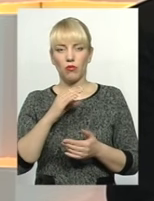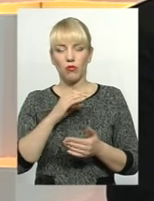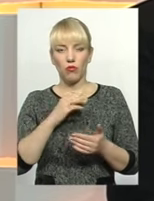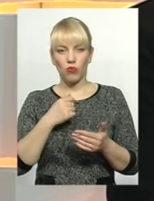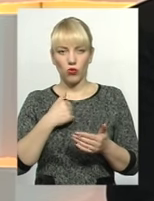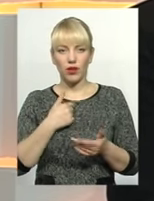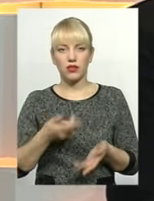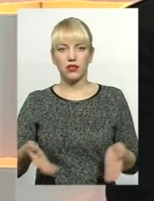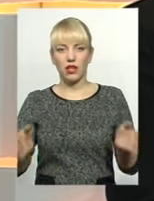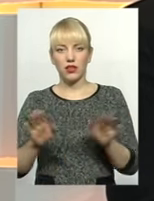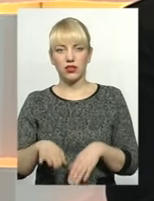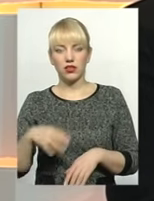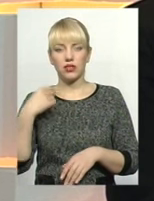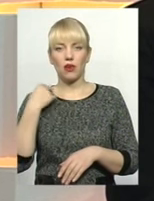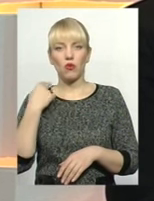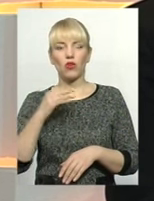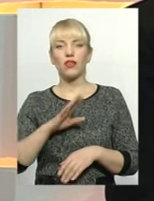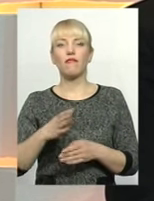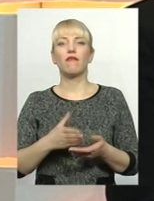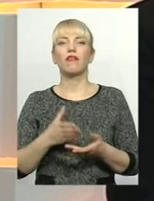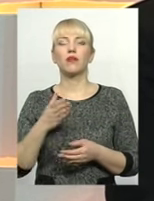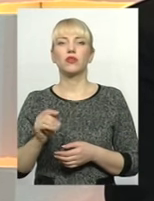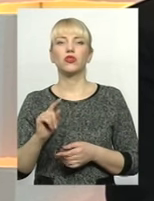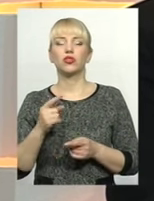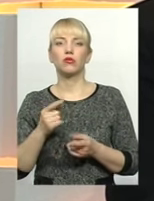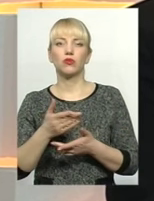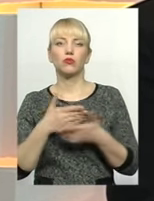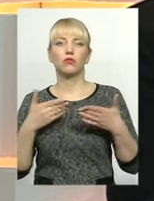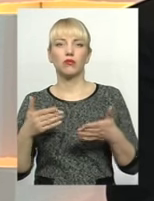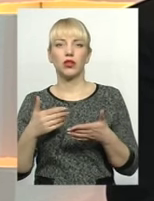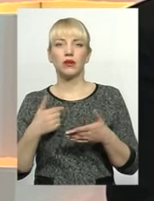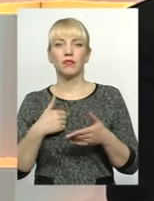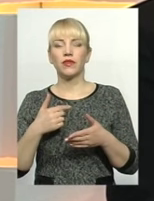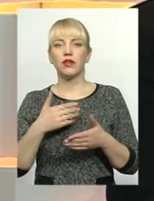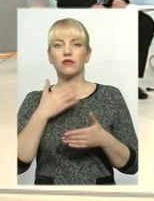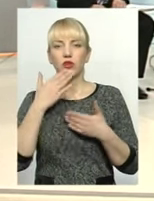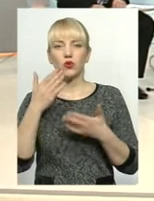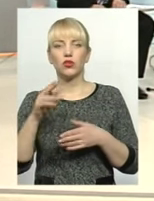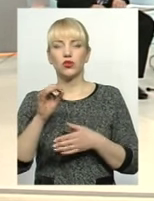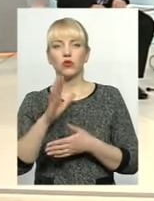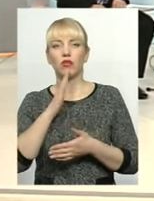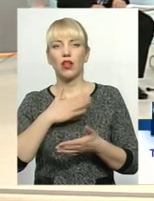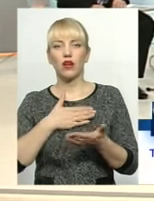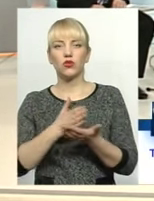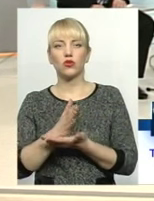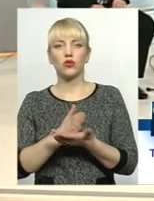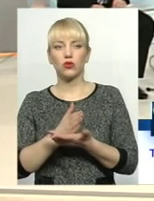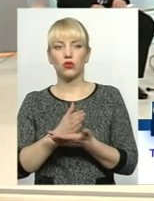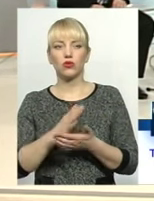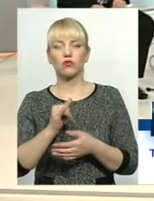виплачена, тому ми звернулися у нашу службу посередництва примирення.